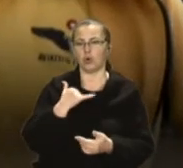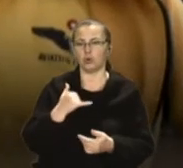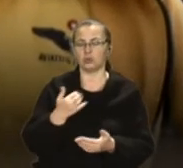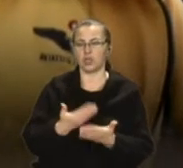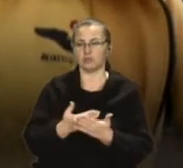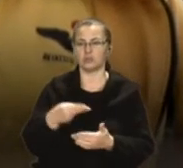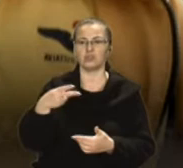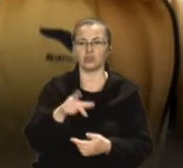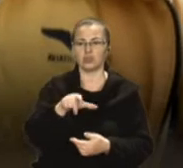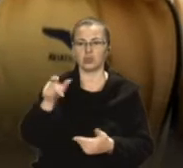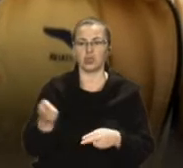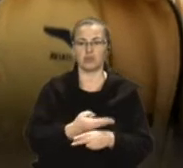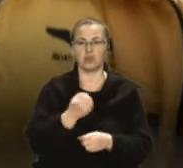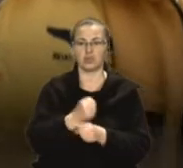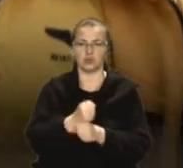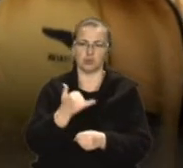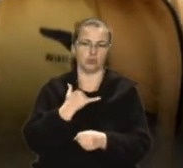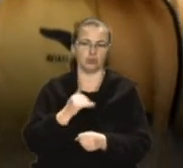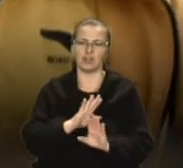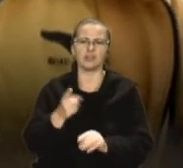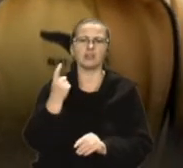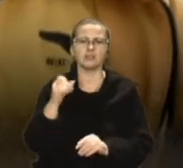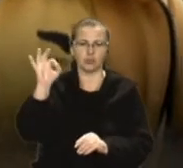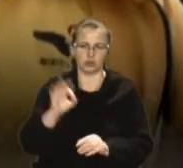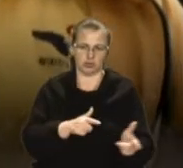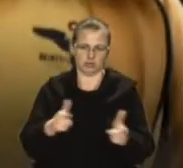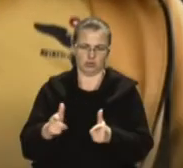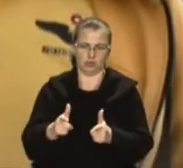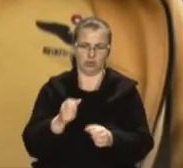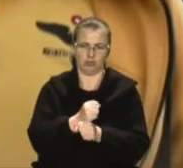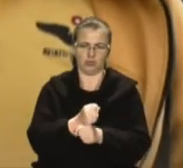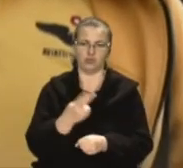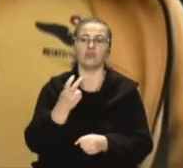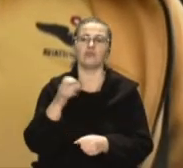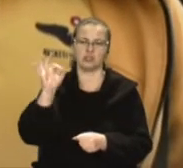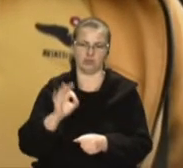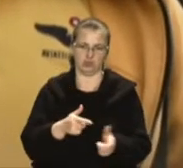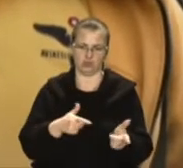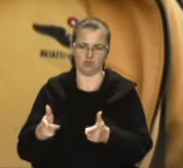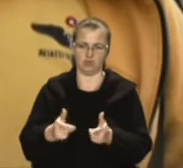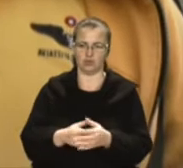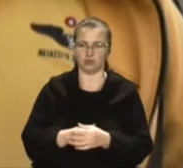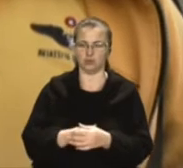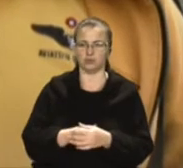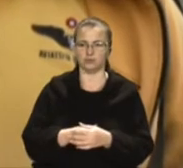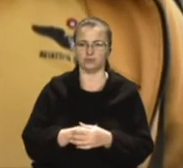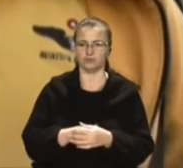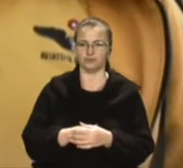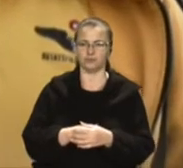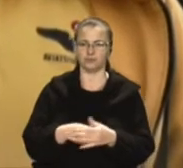людей без роботи, то готовність у нас така не 100, а 200% людей працювати. І очевидно, що